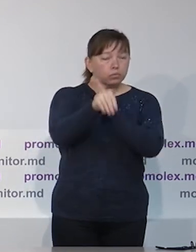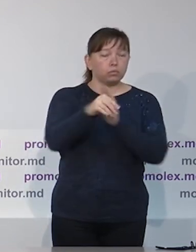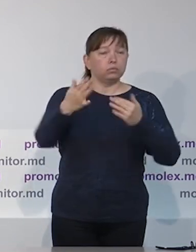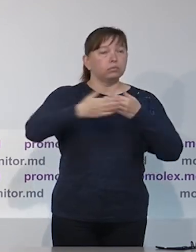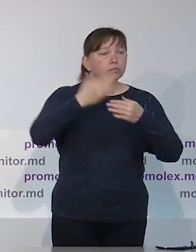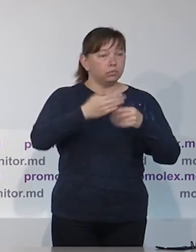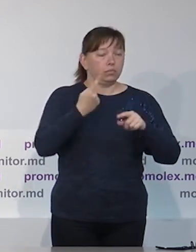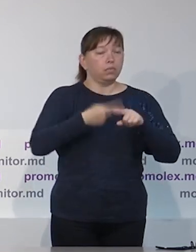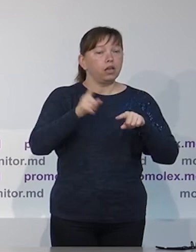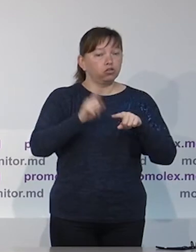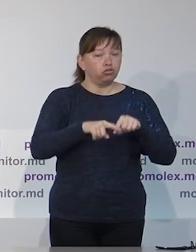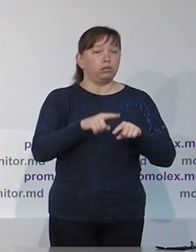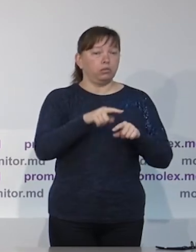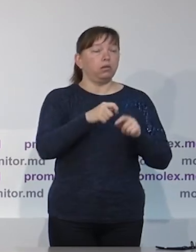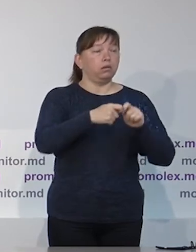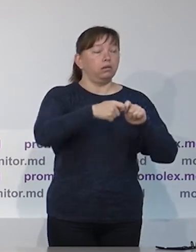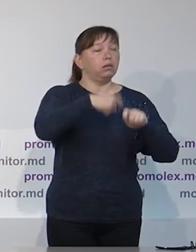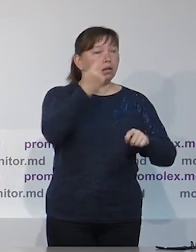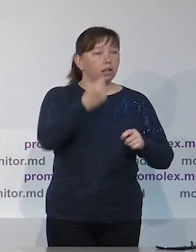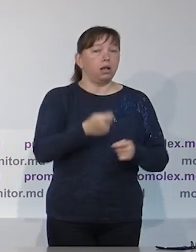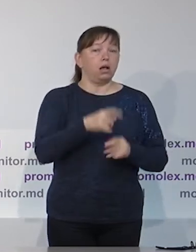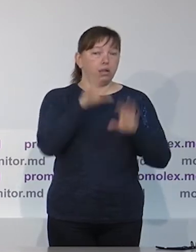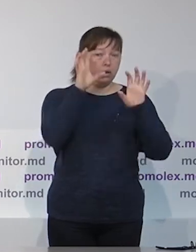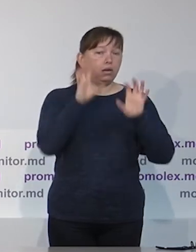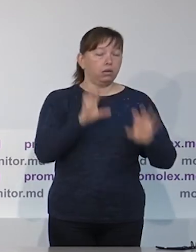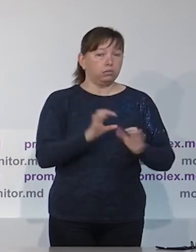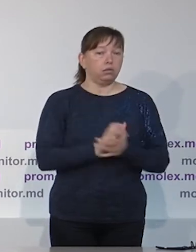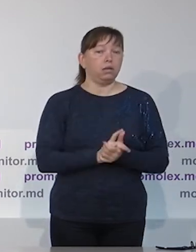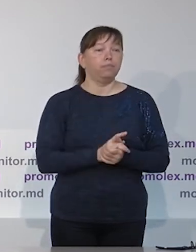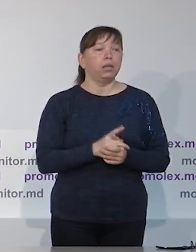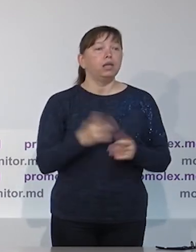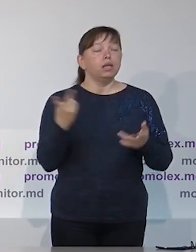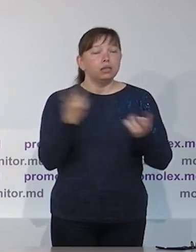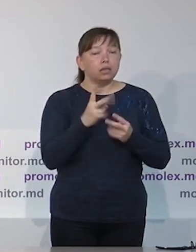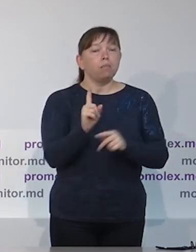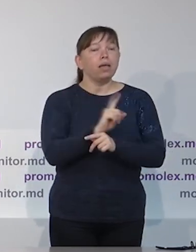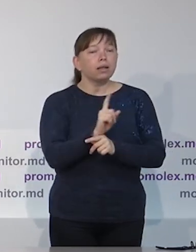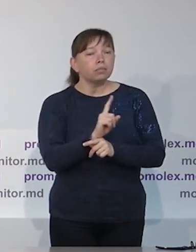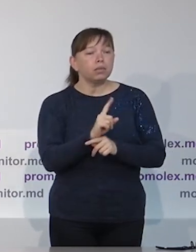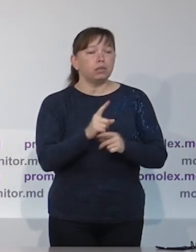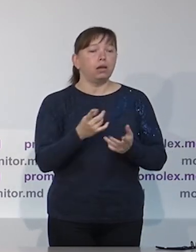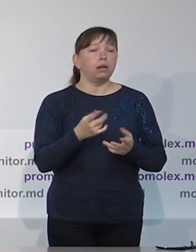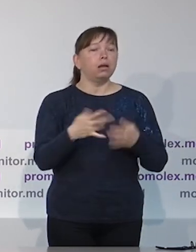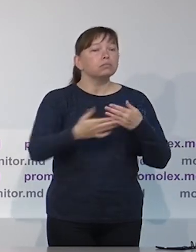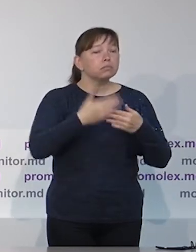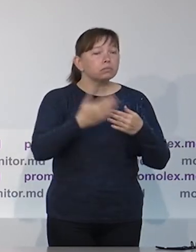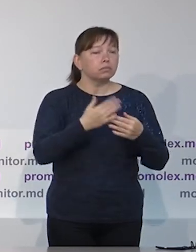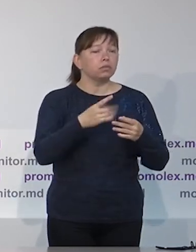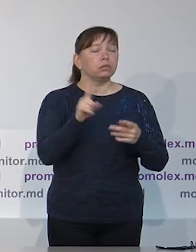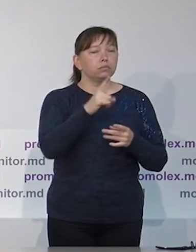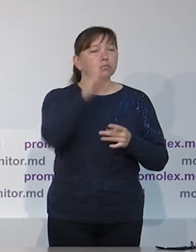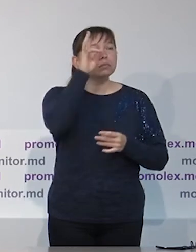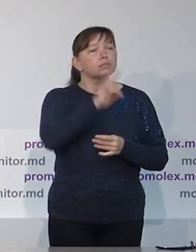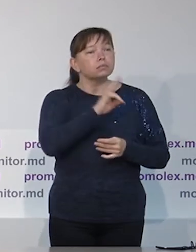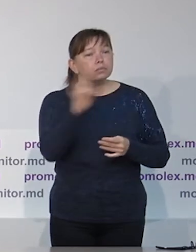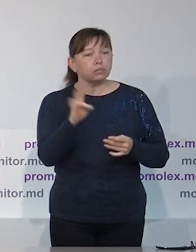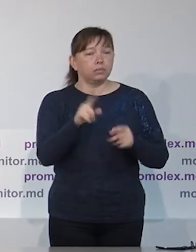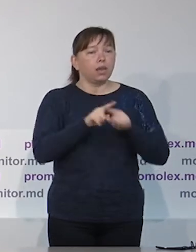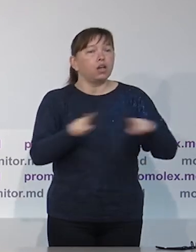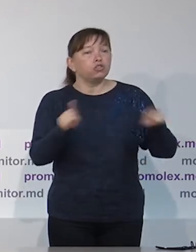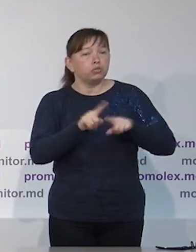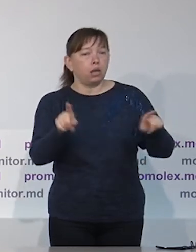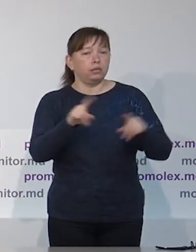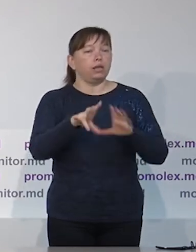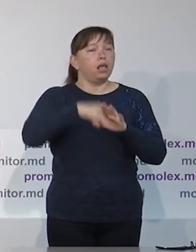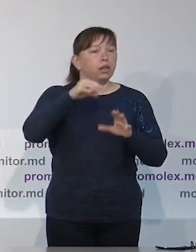более подробного регулирования юридической ответственности и санкции за нарушение избирательного законодательства, также